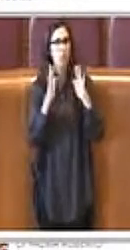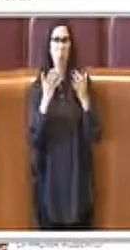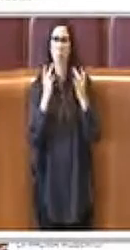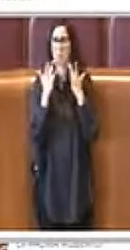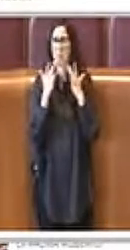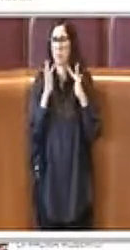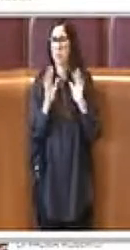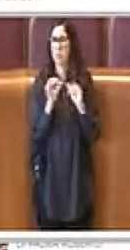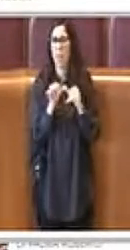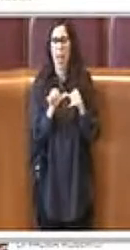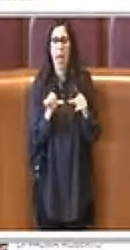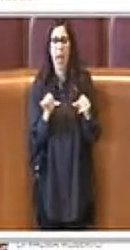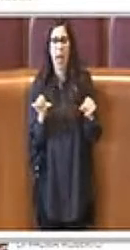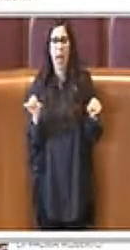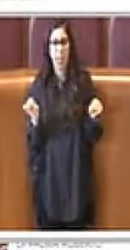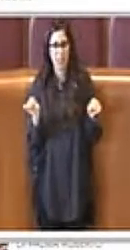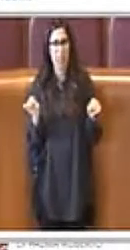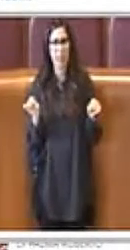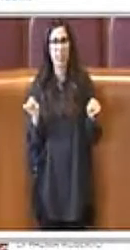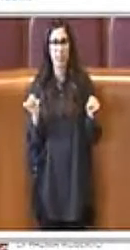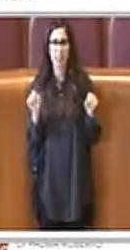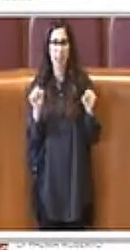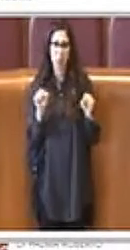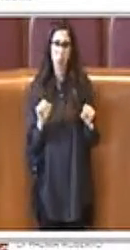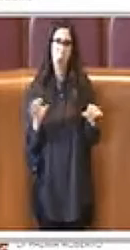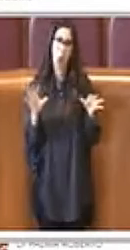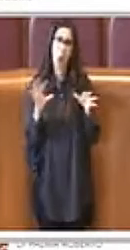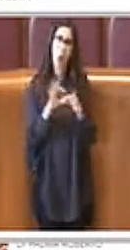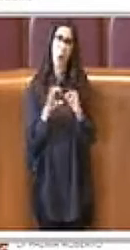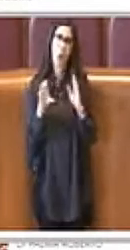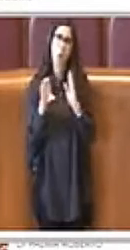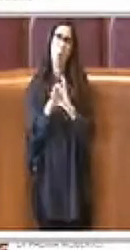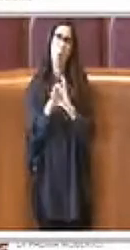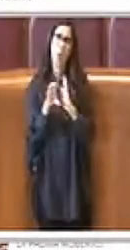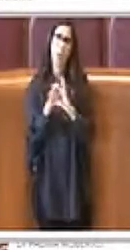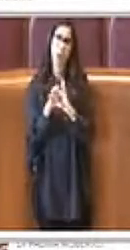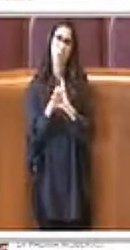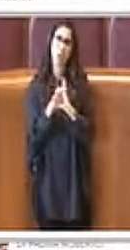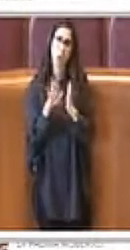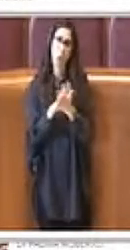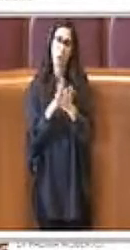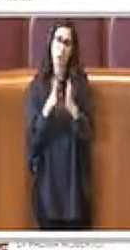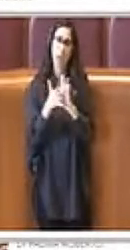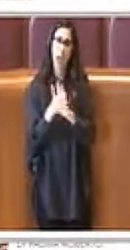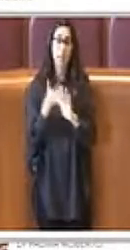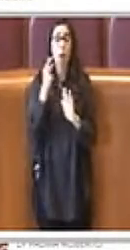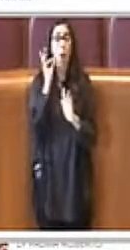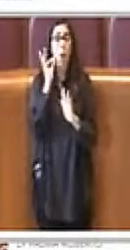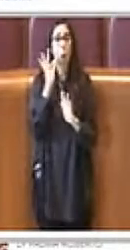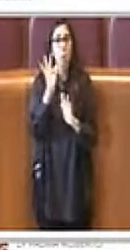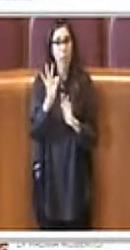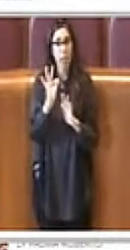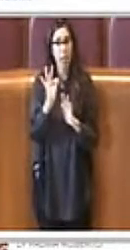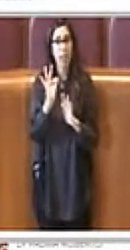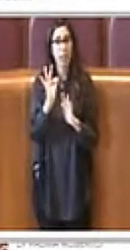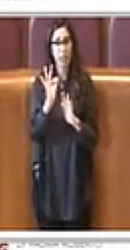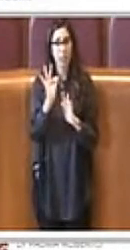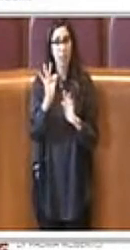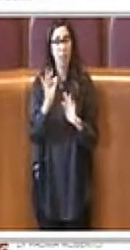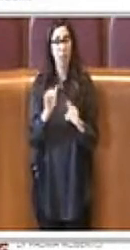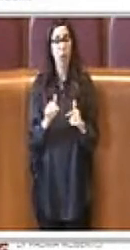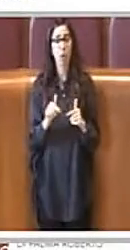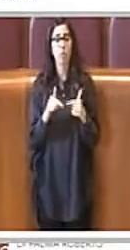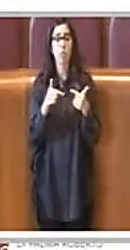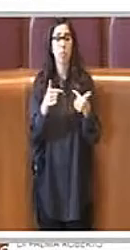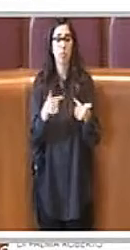possibile consentito attualmente dal codice dei contratti Per poter assegnare degli